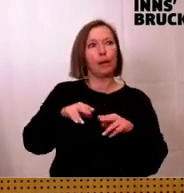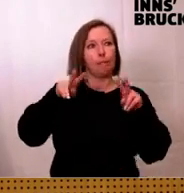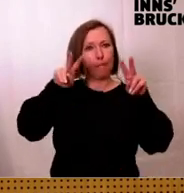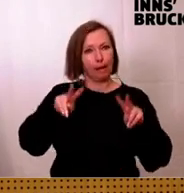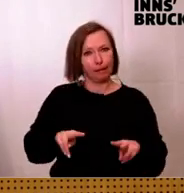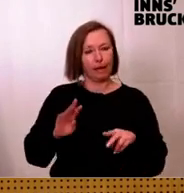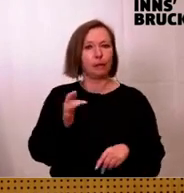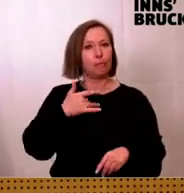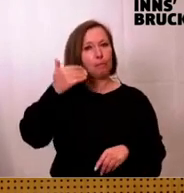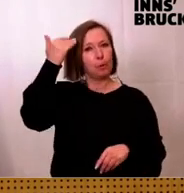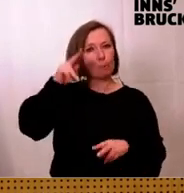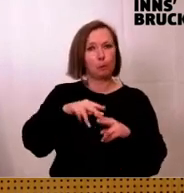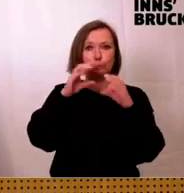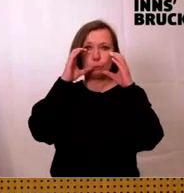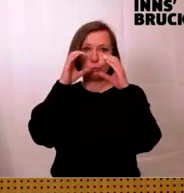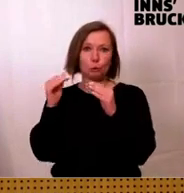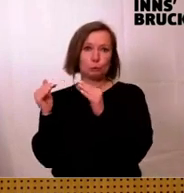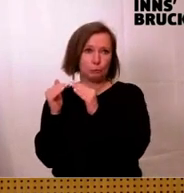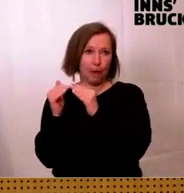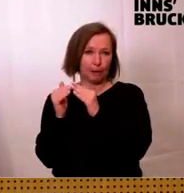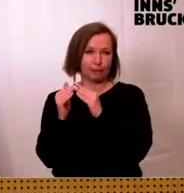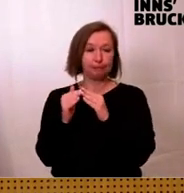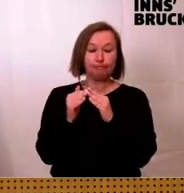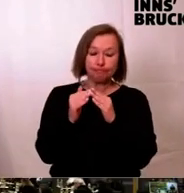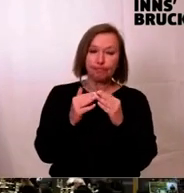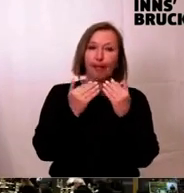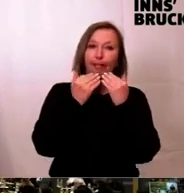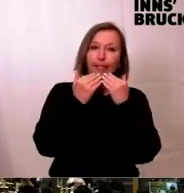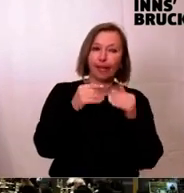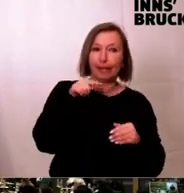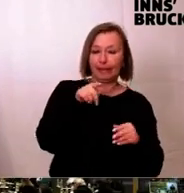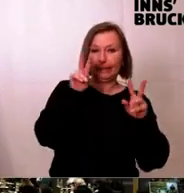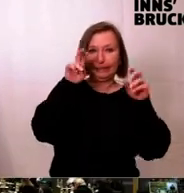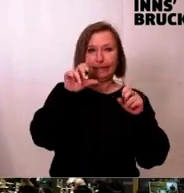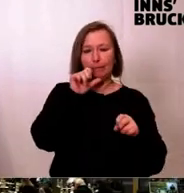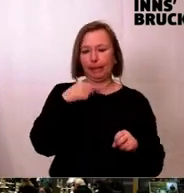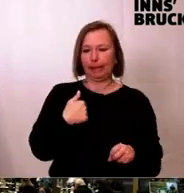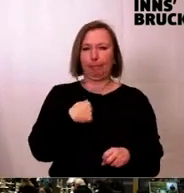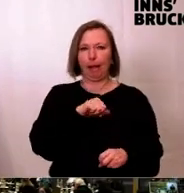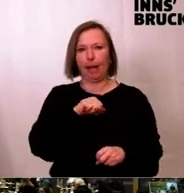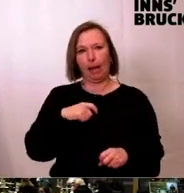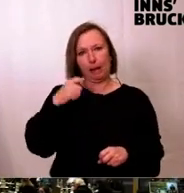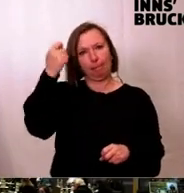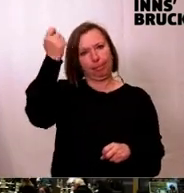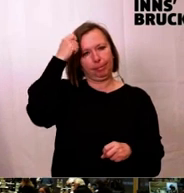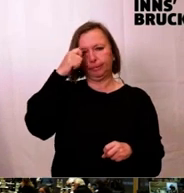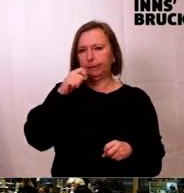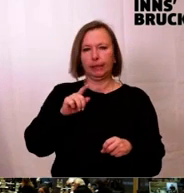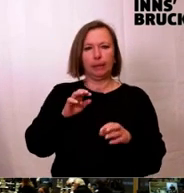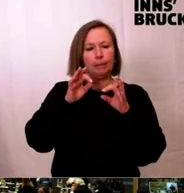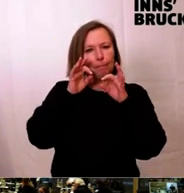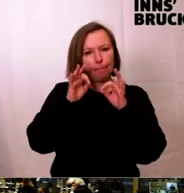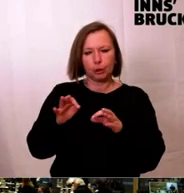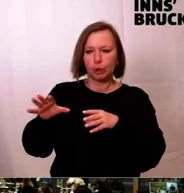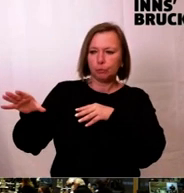Zuschauer zu Hause. Zuerst einmal danke für dieses Thema, war nämlich nicht mir allein eingefallen, das habe ich in Zusammenarbeit mit einem gewissen Mandataten,